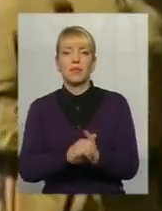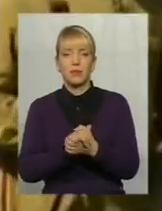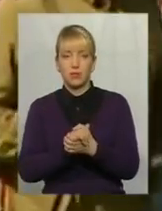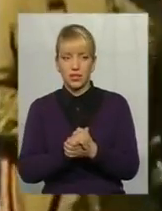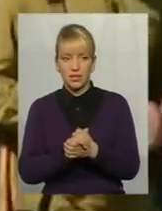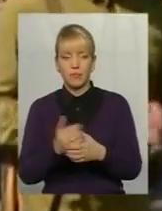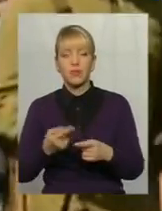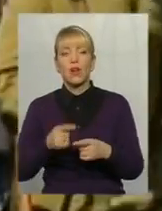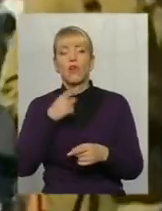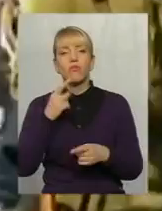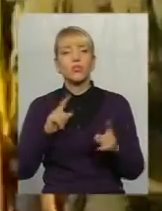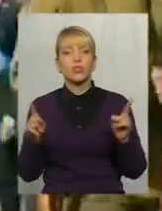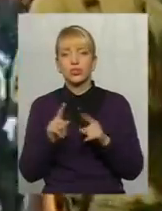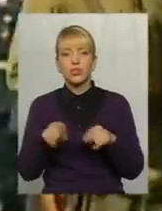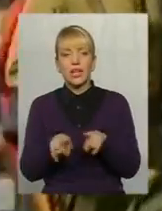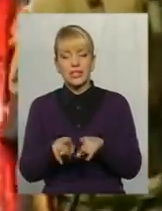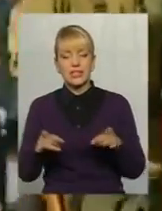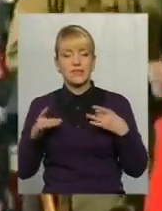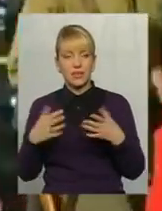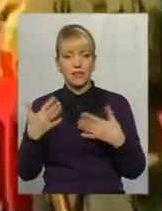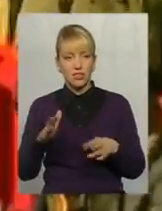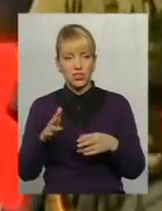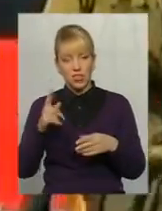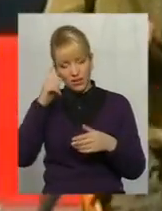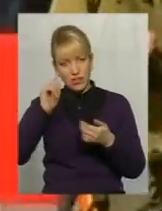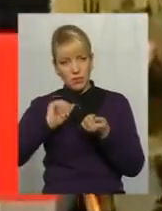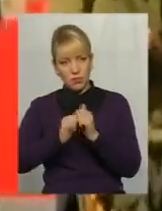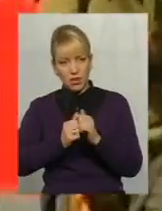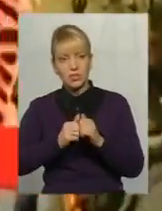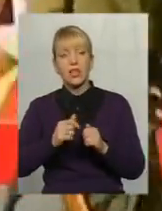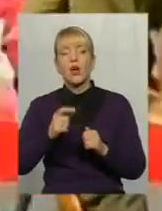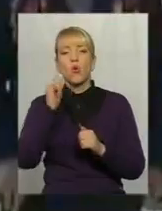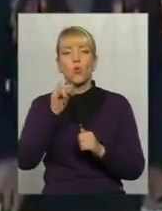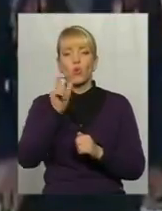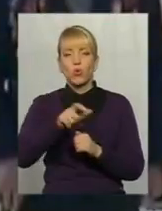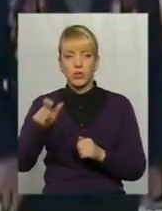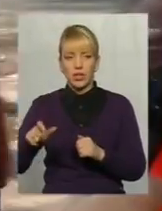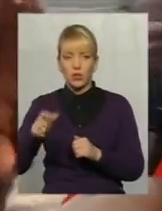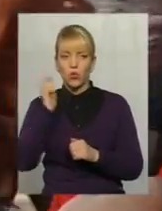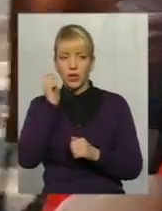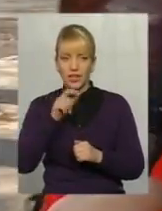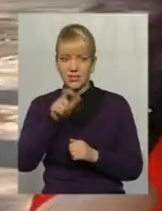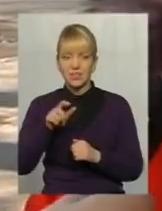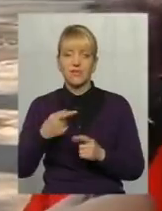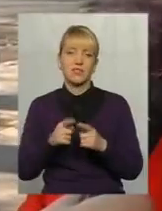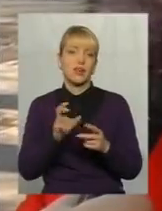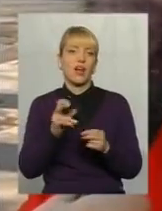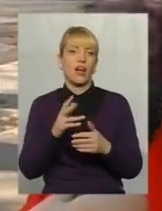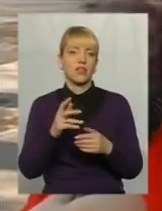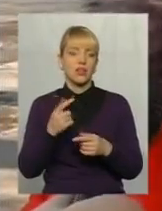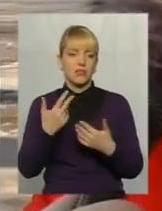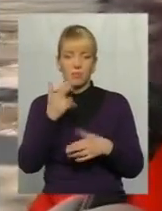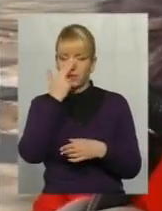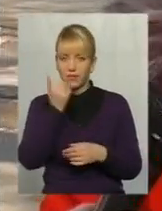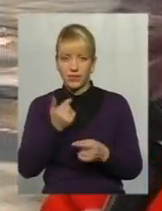таких свят. Кажуть, що ці свята вже викарбувалися у пам'яті поколінь українців і стали їм рідними. Я думаю, що не варто, бо